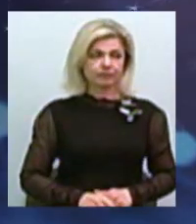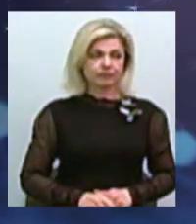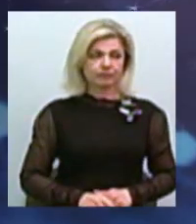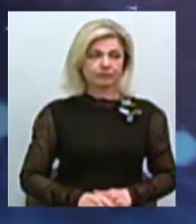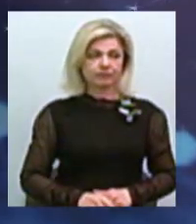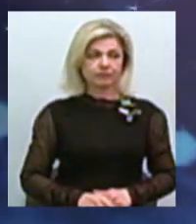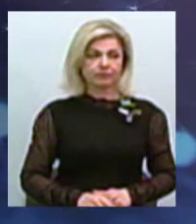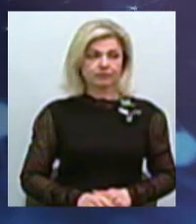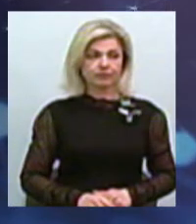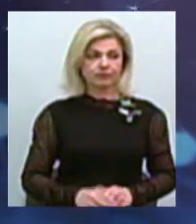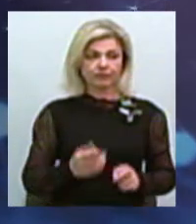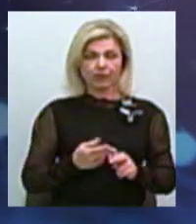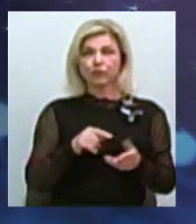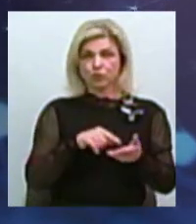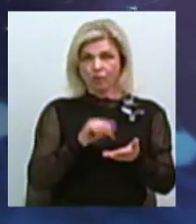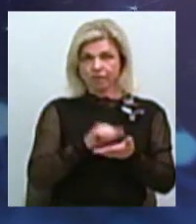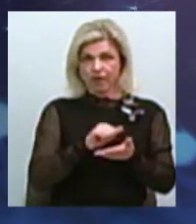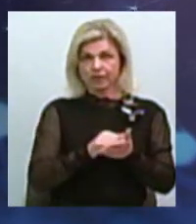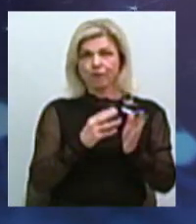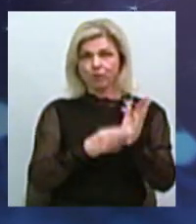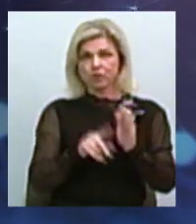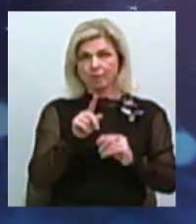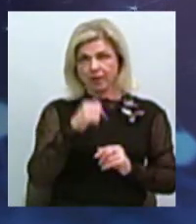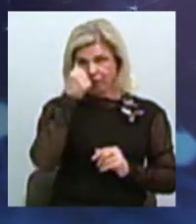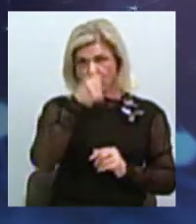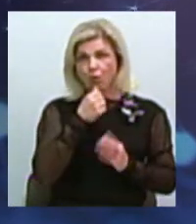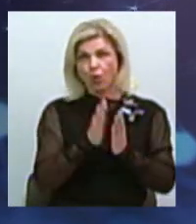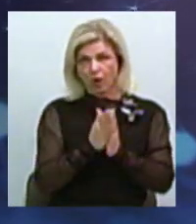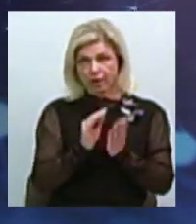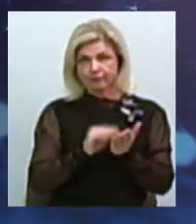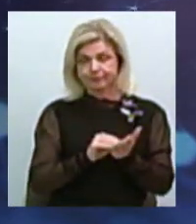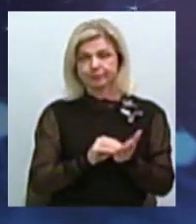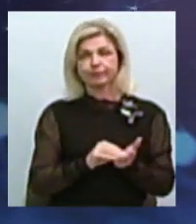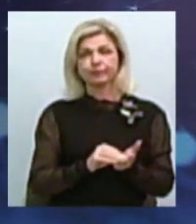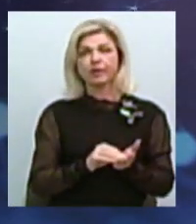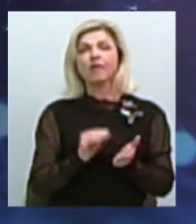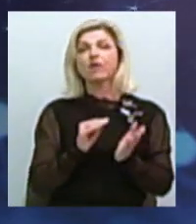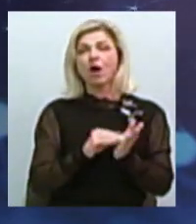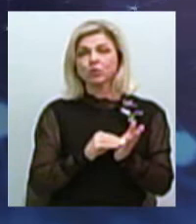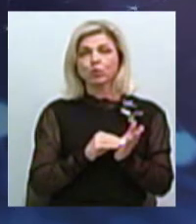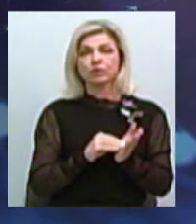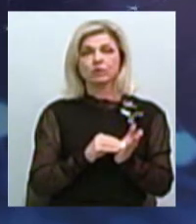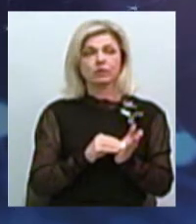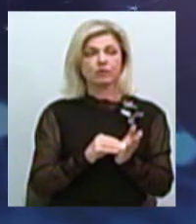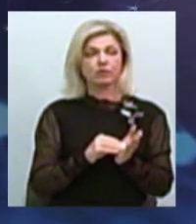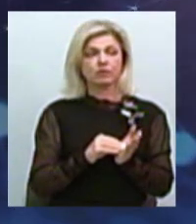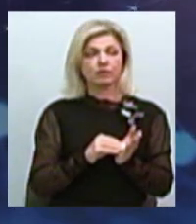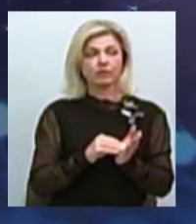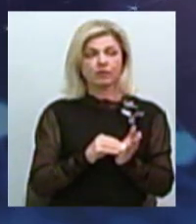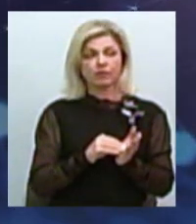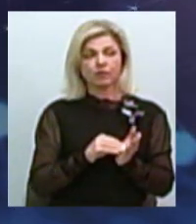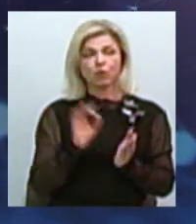У цьому ж самому виданні, 1971 року, вказується «Жовтневе» на той момент.